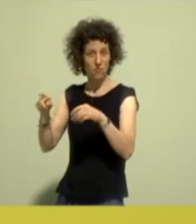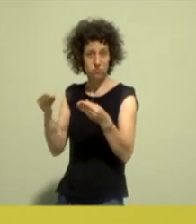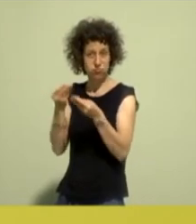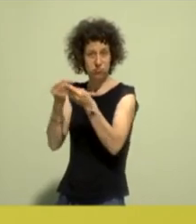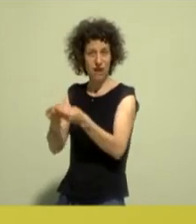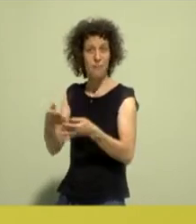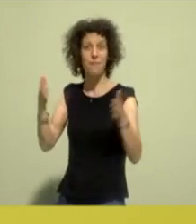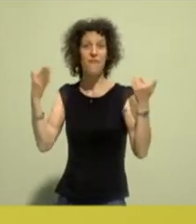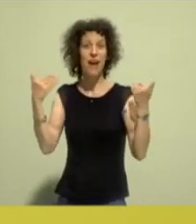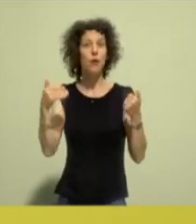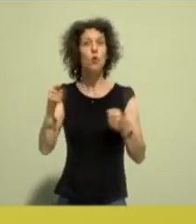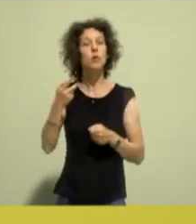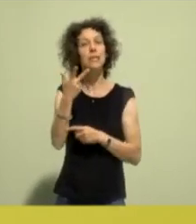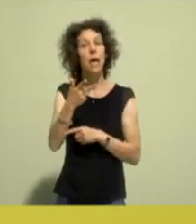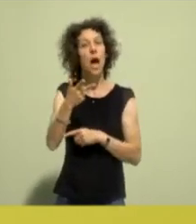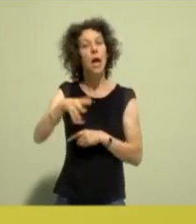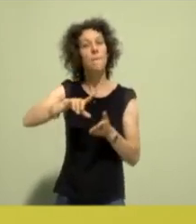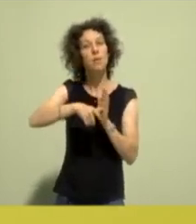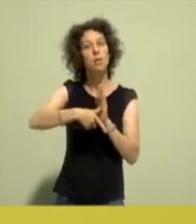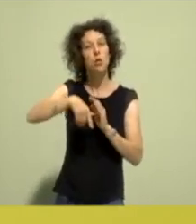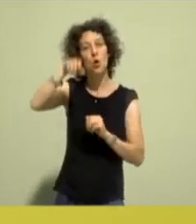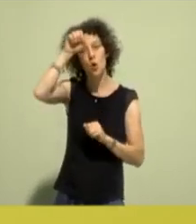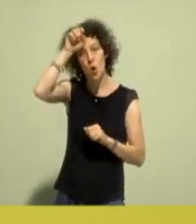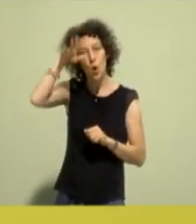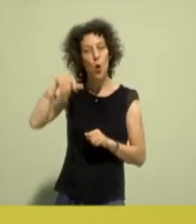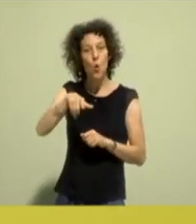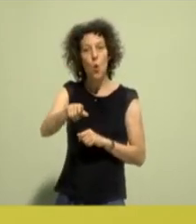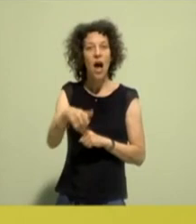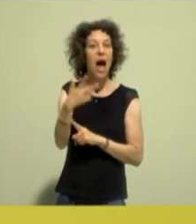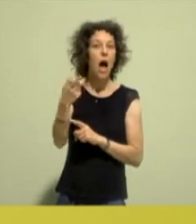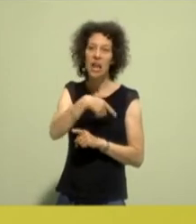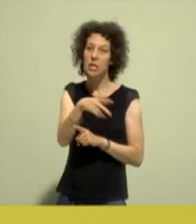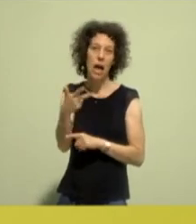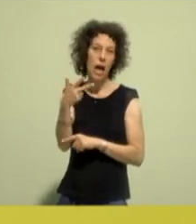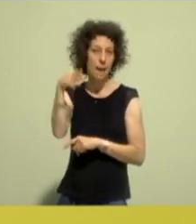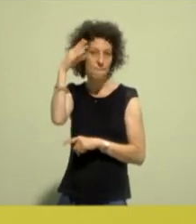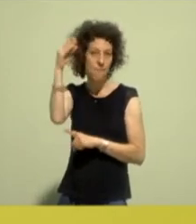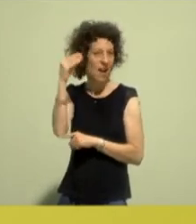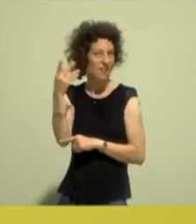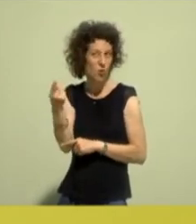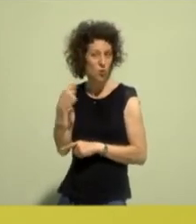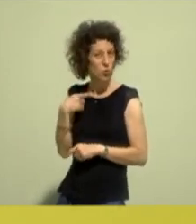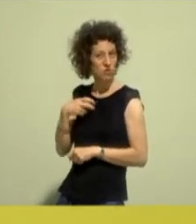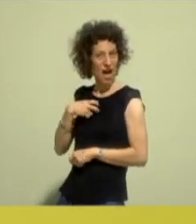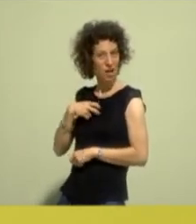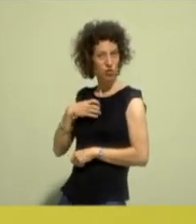drei aus dem Bezirk Ruhr. Alle drei Männer, wie stehst du dazu? Frage